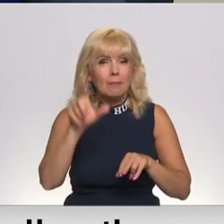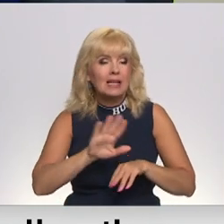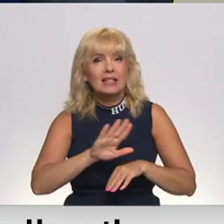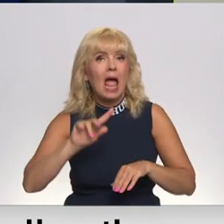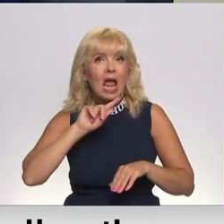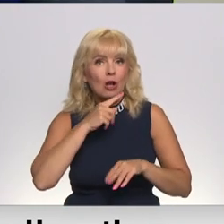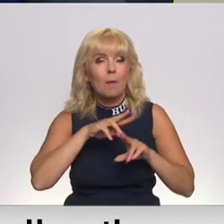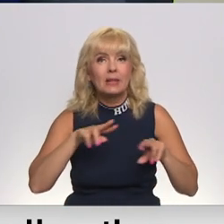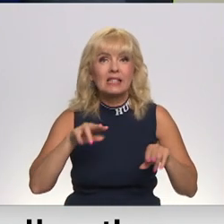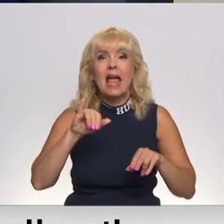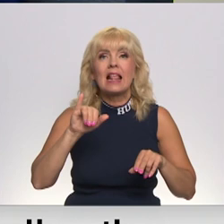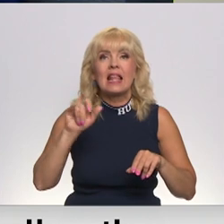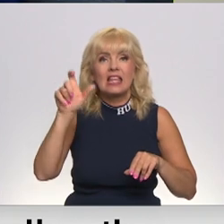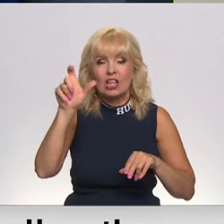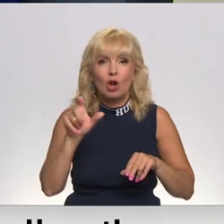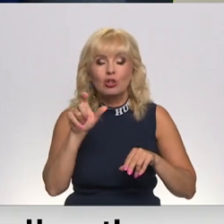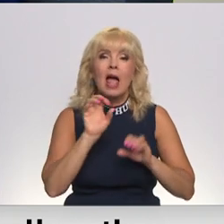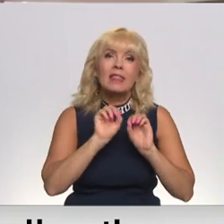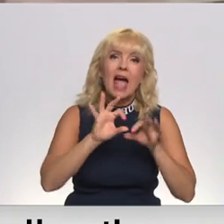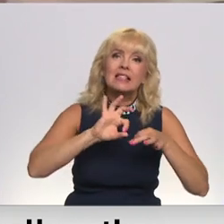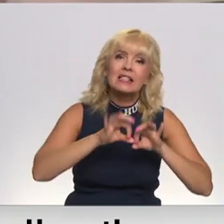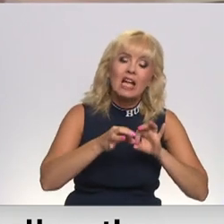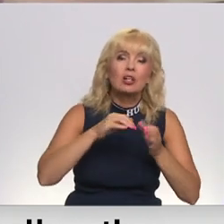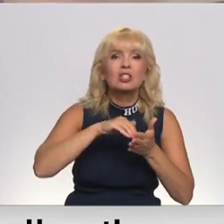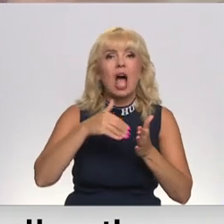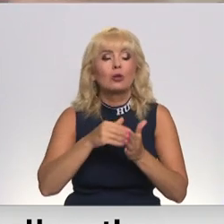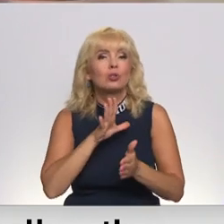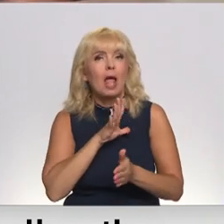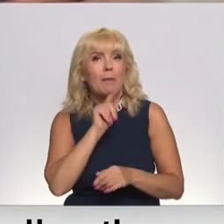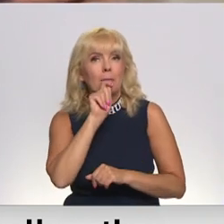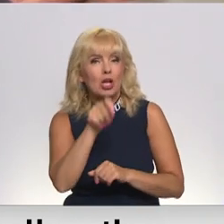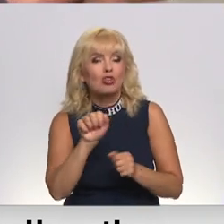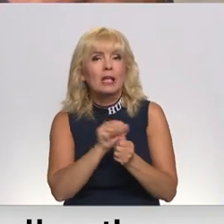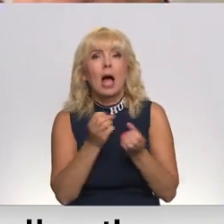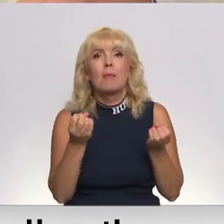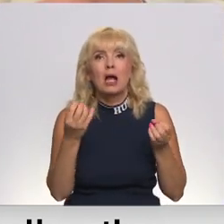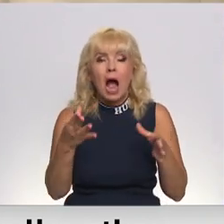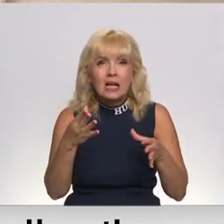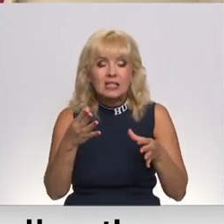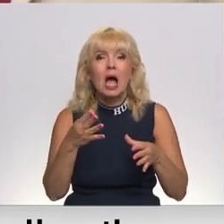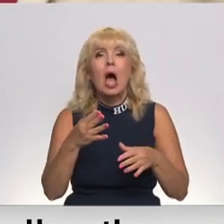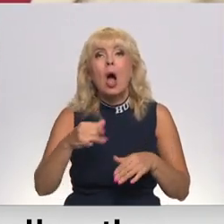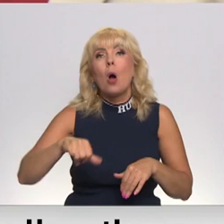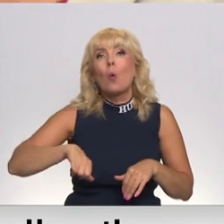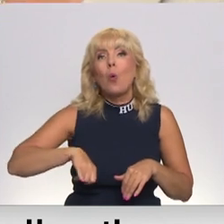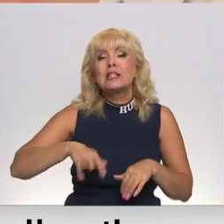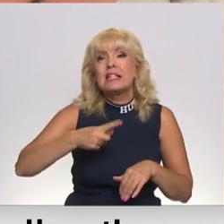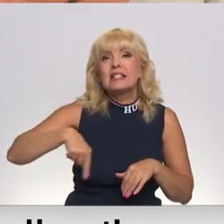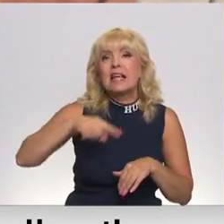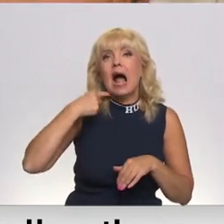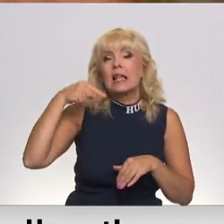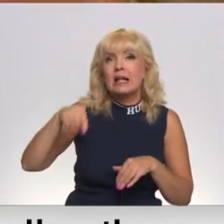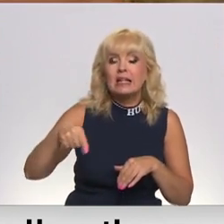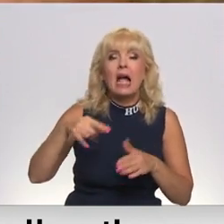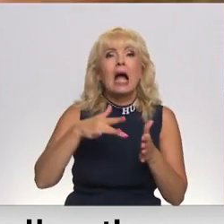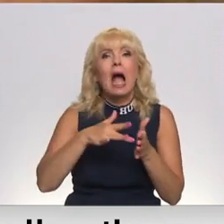ministrīla Zīndriksone nekonkretizēja, kāpēc šāds status netika piešķirts dabas gāzes projektam Kunciņsalā Rīgā vai kāda bija